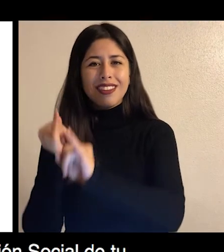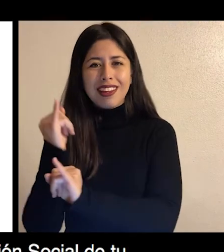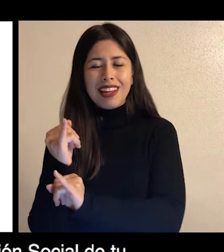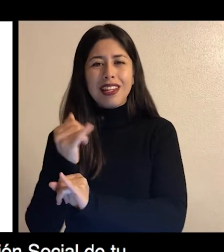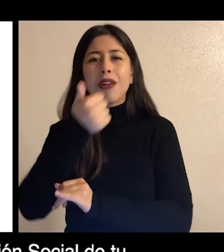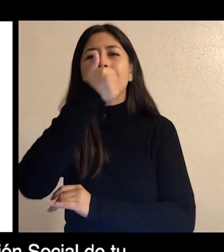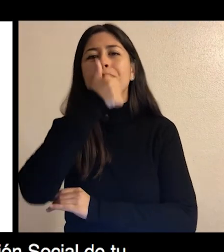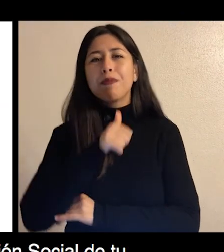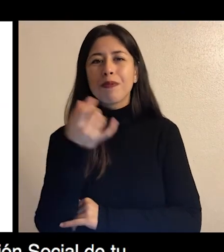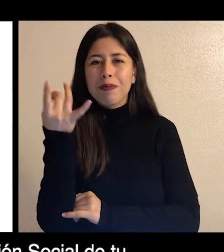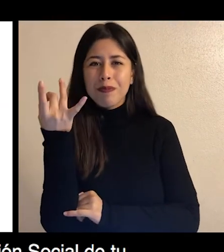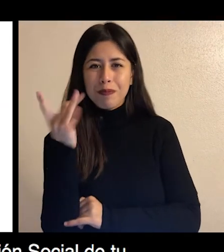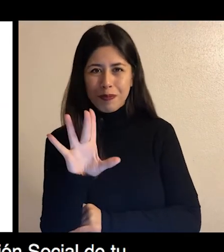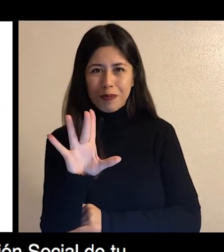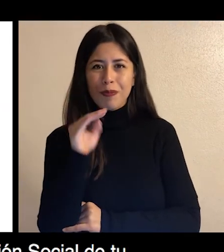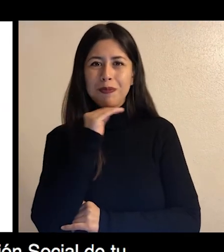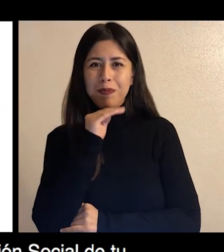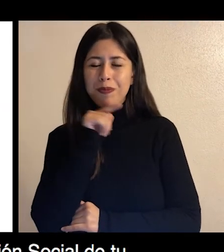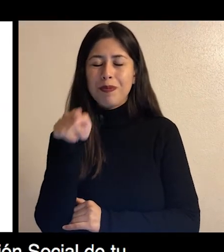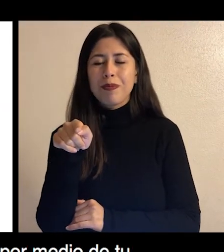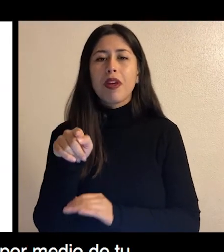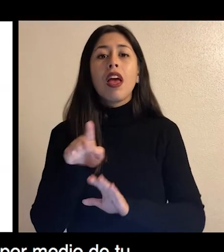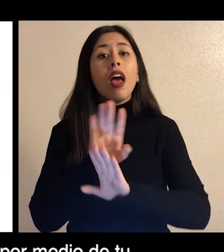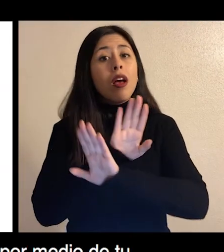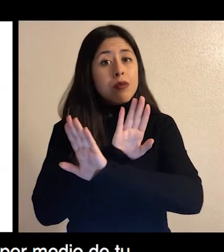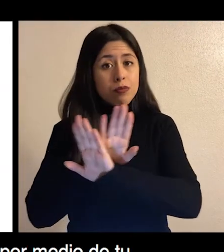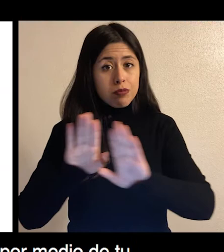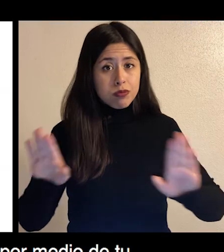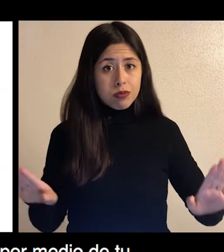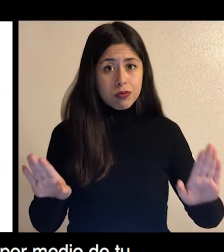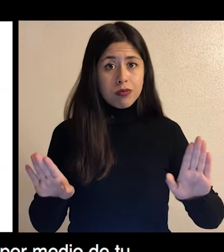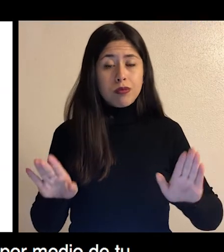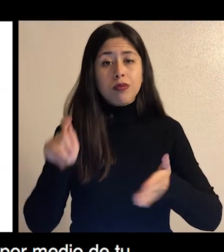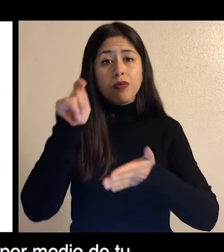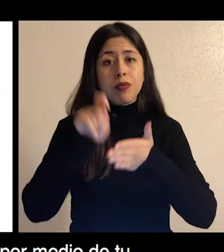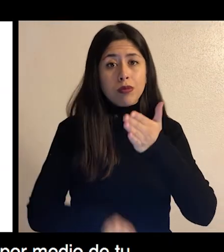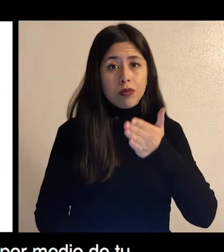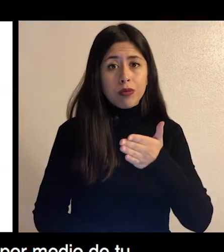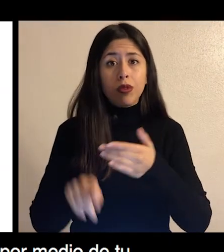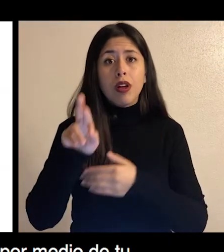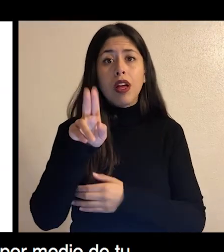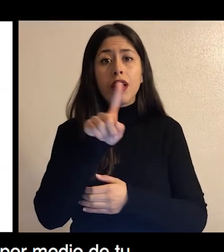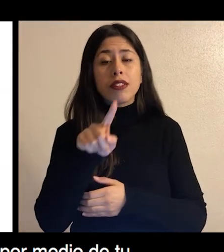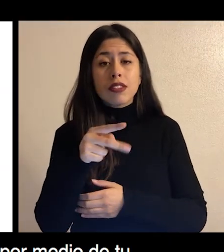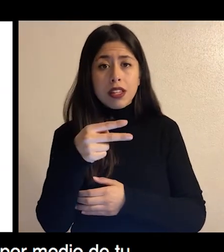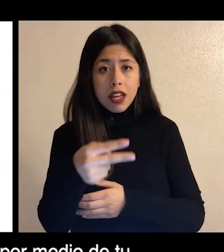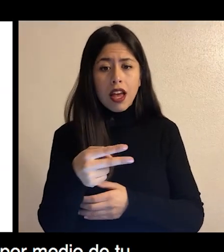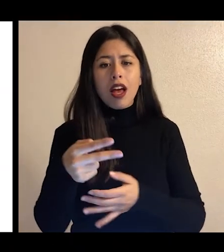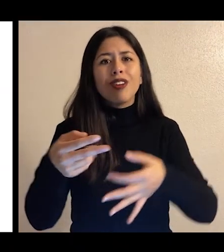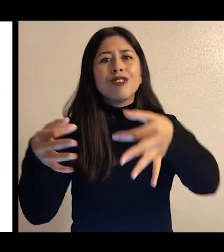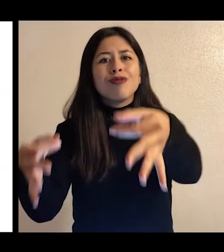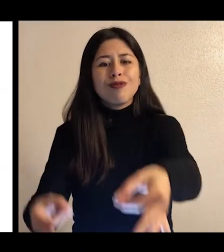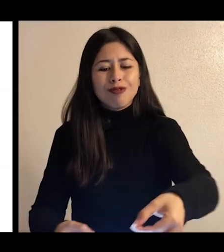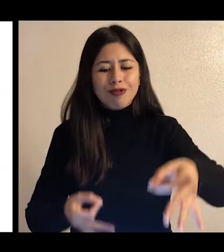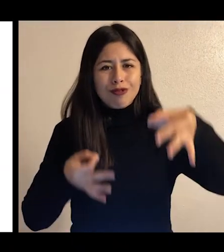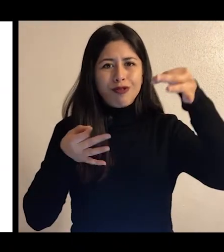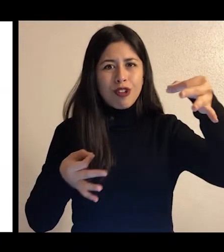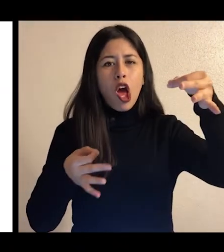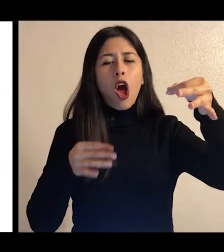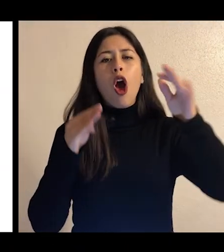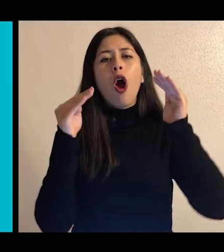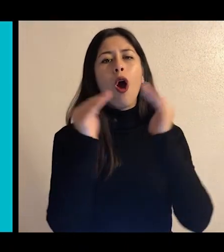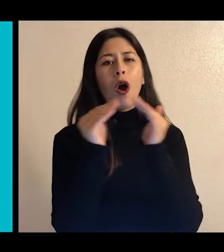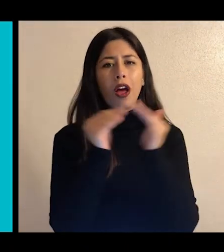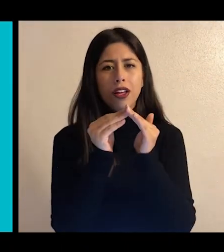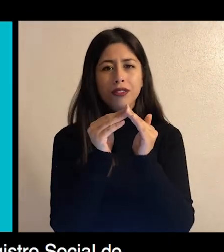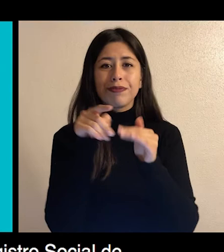Estratifikasyon Sosyal nan Ameriko Minuritea, ou swa feli sou internet ak klave unika.